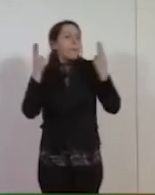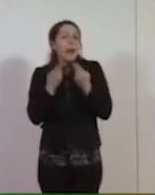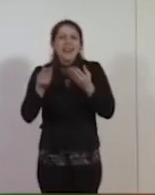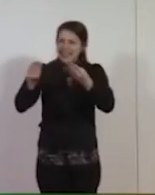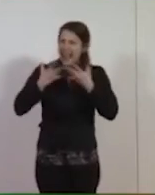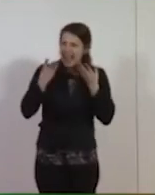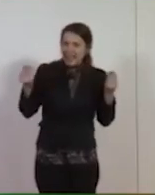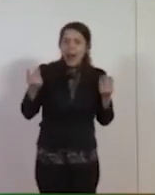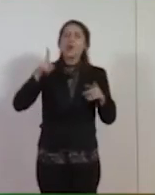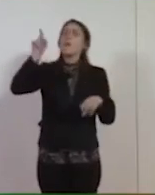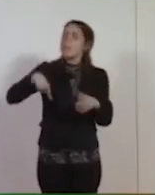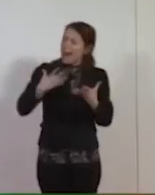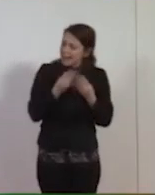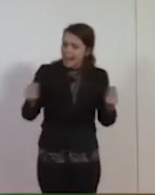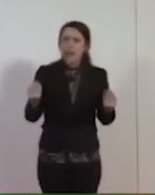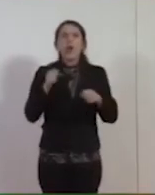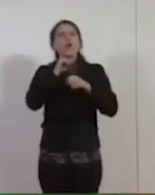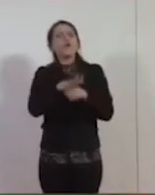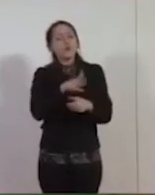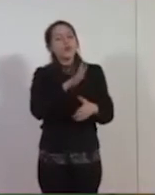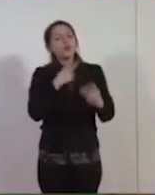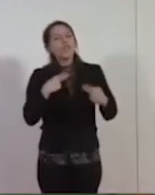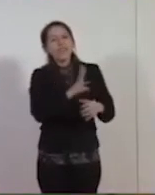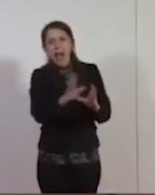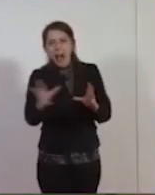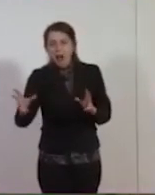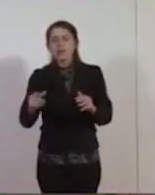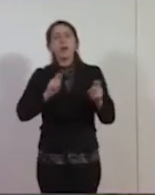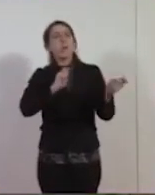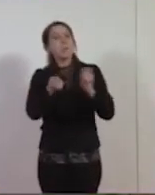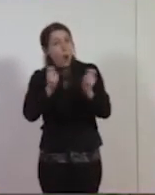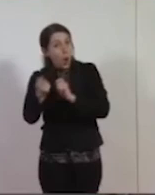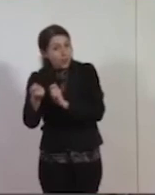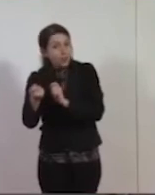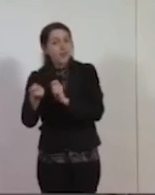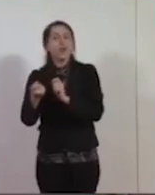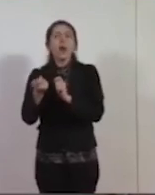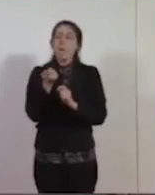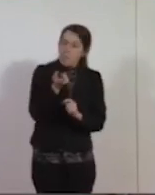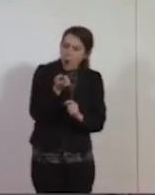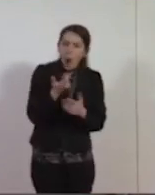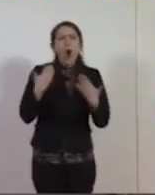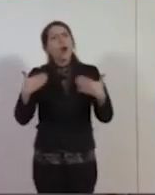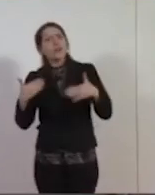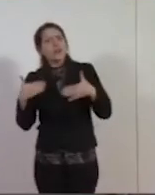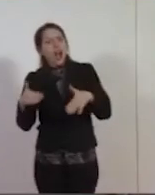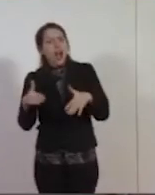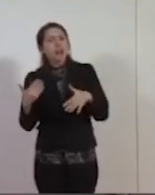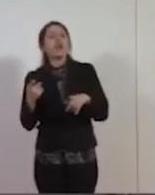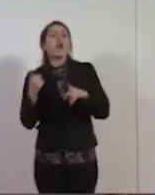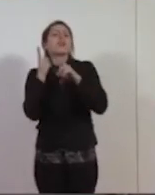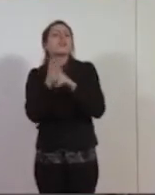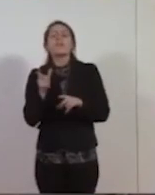permettendo di influire sulla vita degli altri, di modificarla per quel poco o tanto che agli esseri umani è dato di